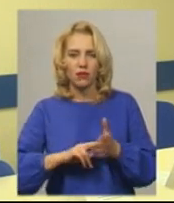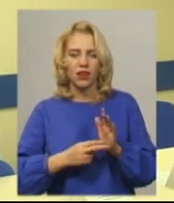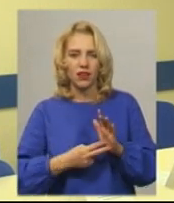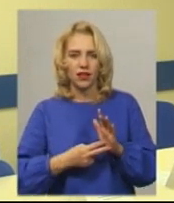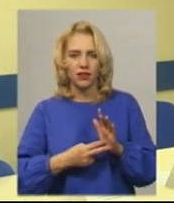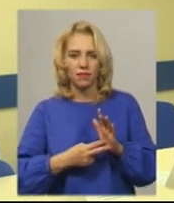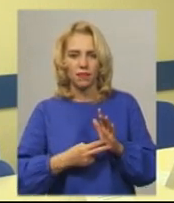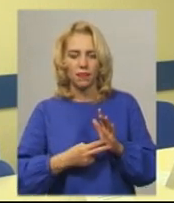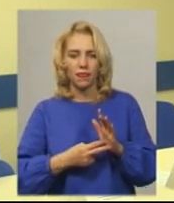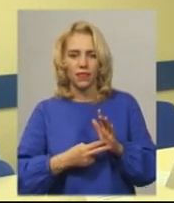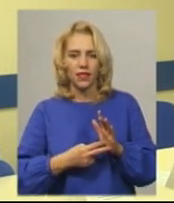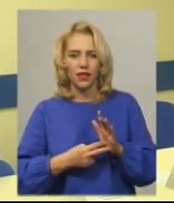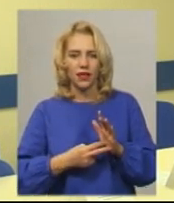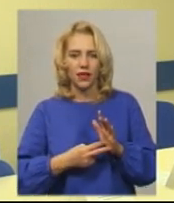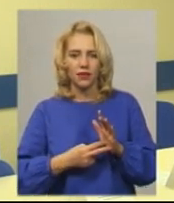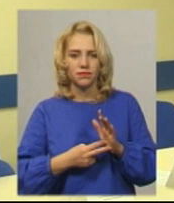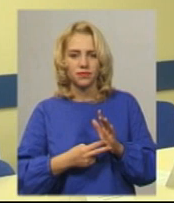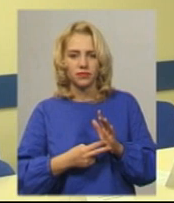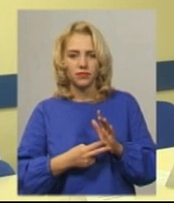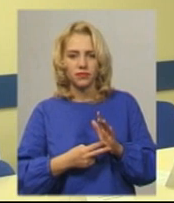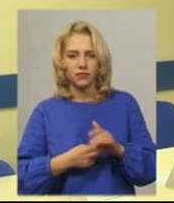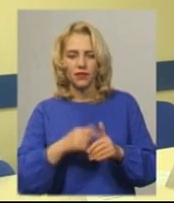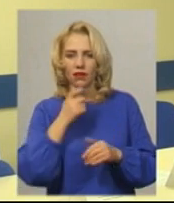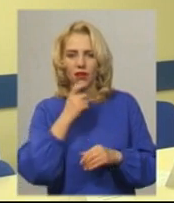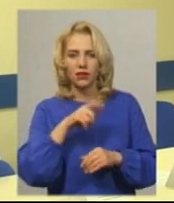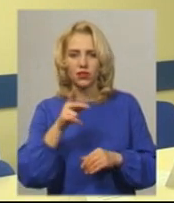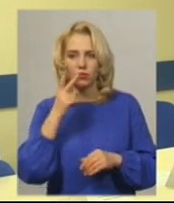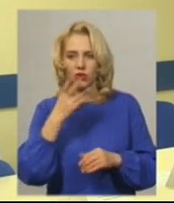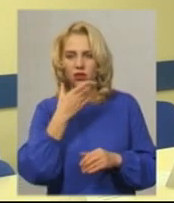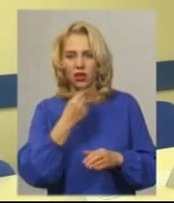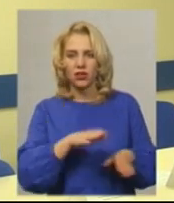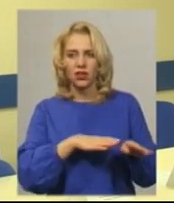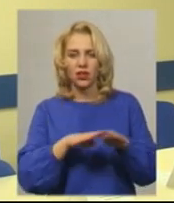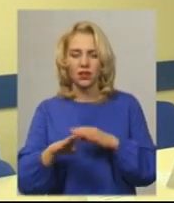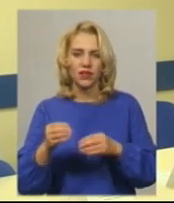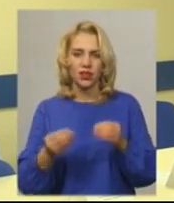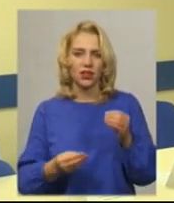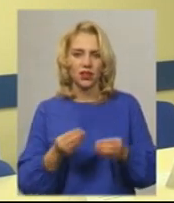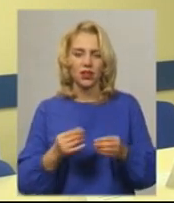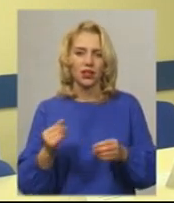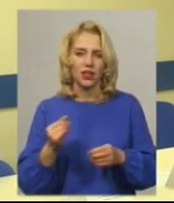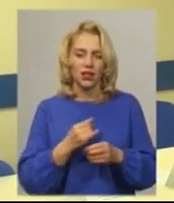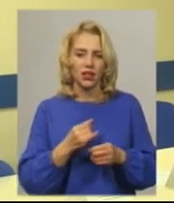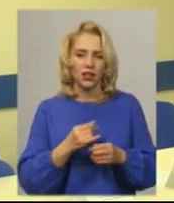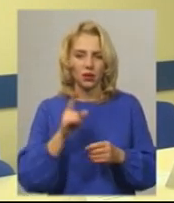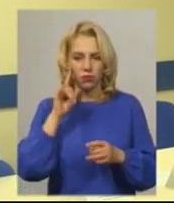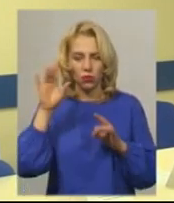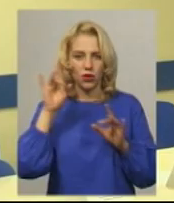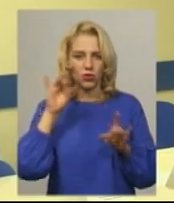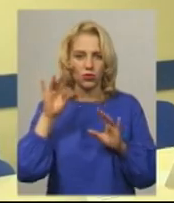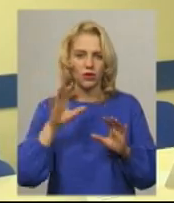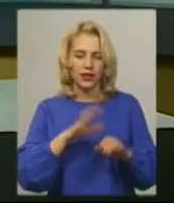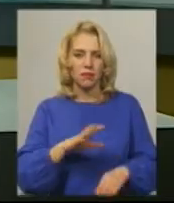глядачам показати гарний рівень гри і популяризувати баскетбол».